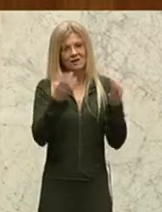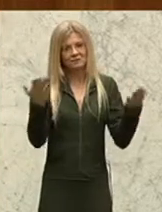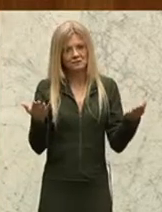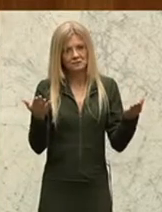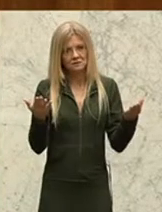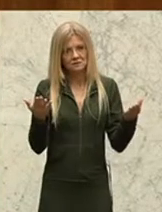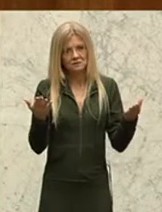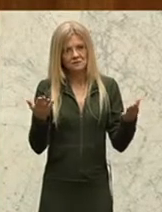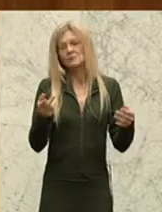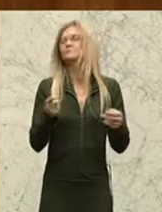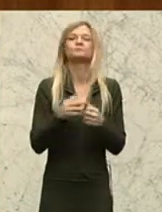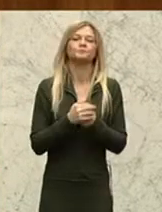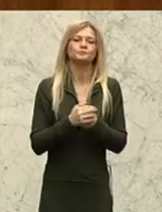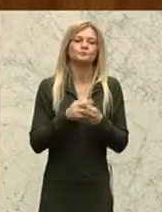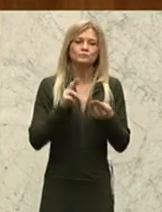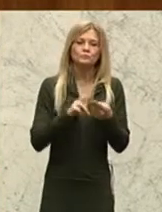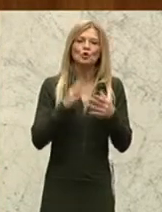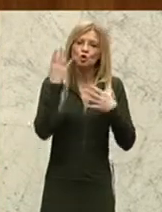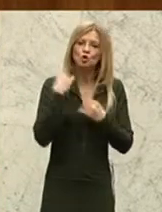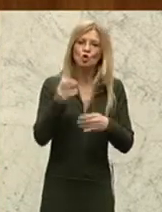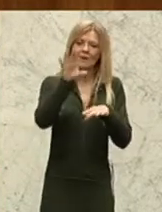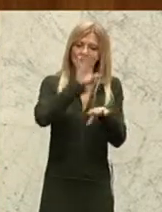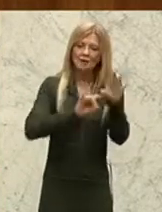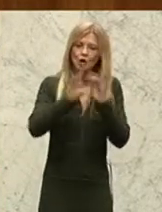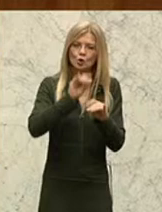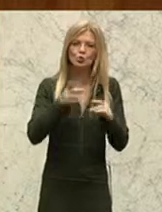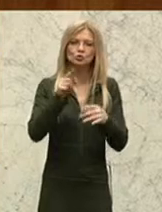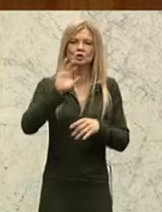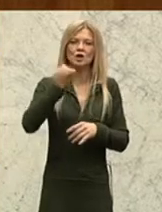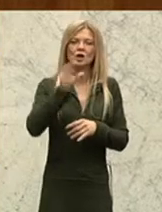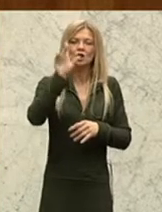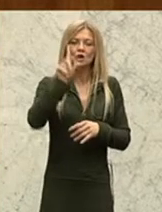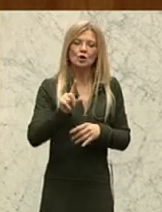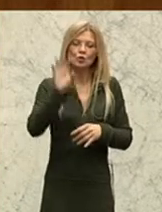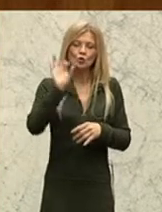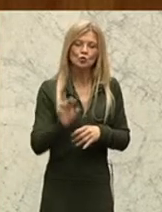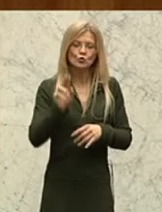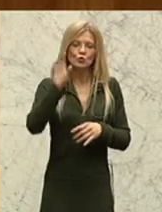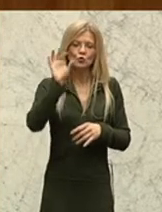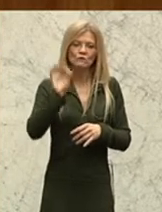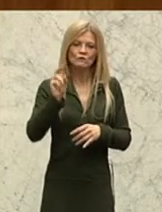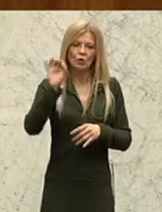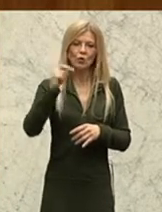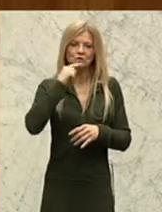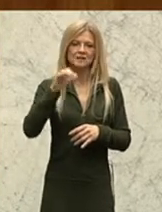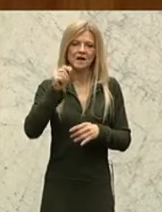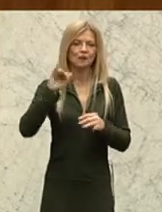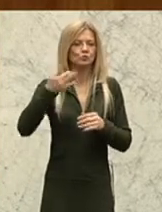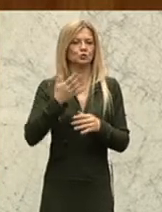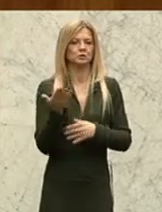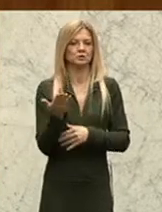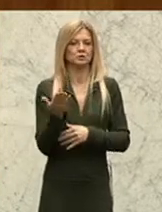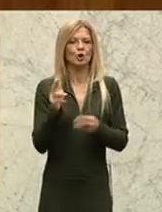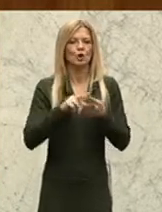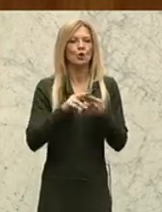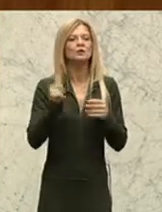entsprechend nochmals eine Analyse des Glyphosates vornehmen muss. Des Weiteren möchte ich den zuständigen